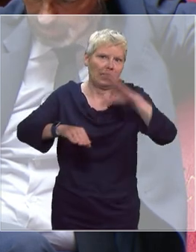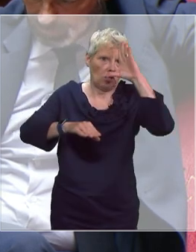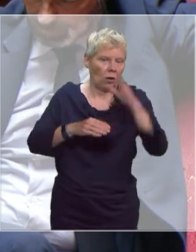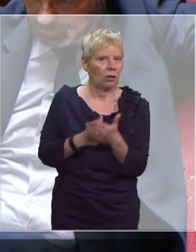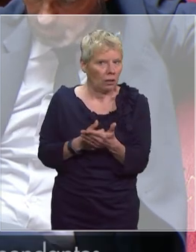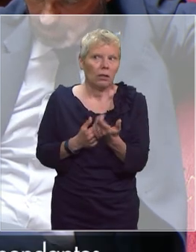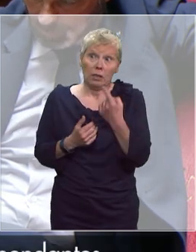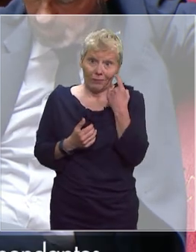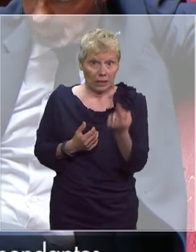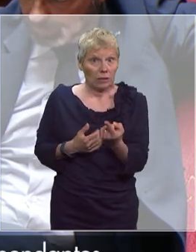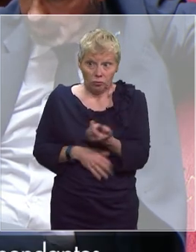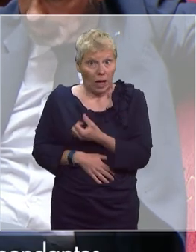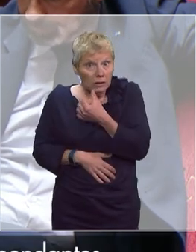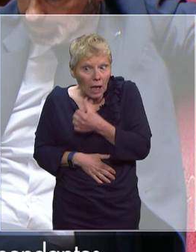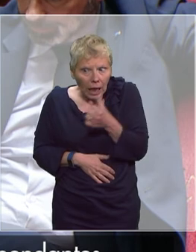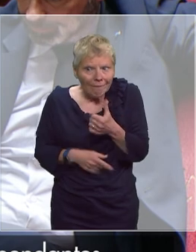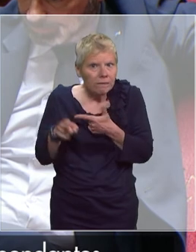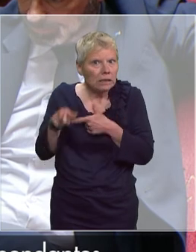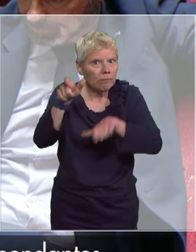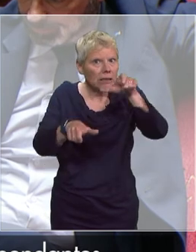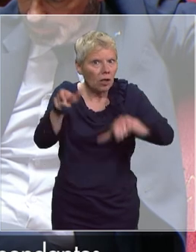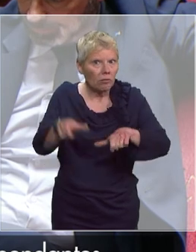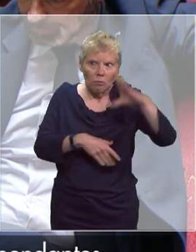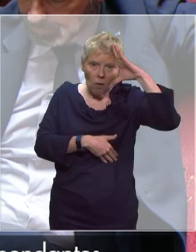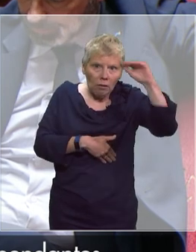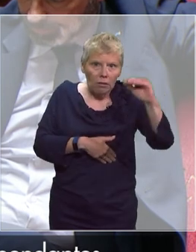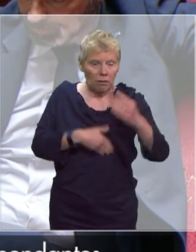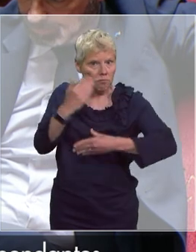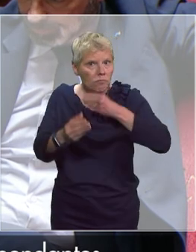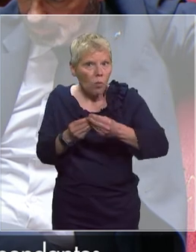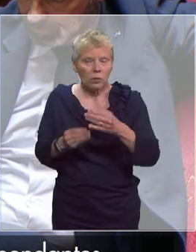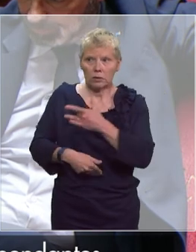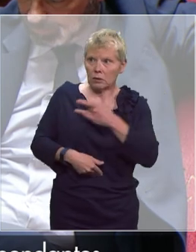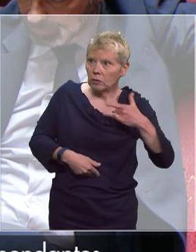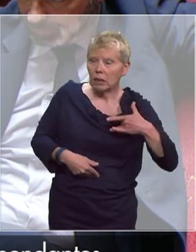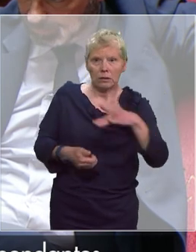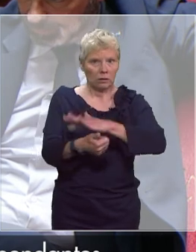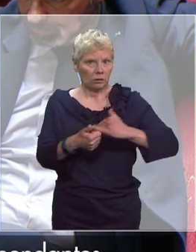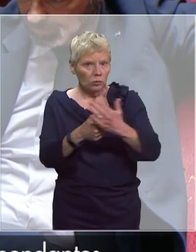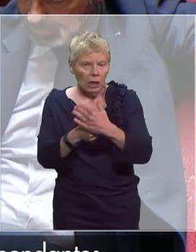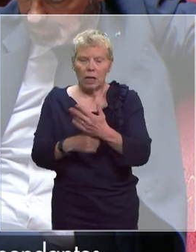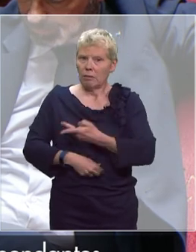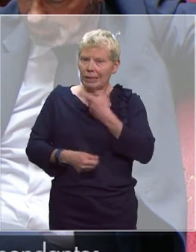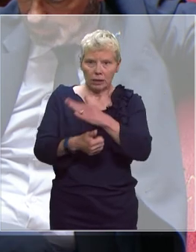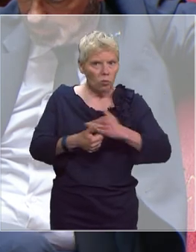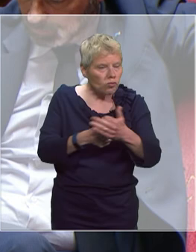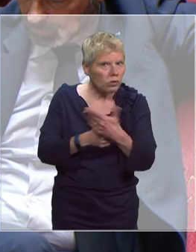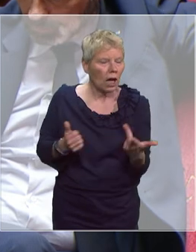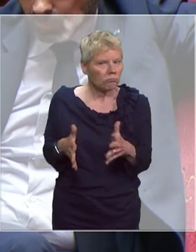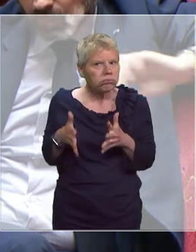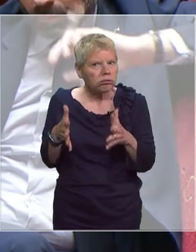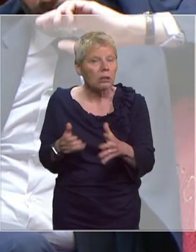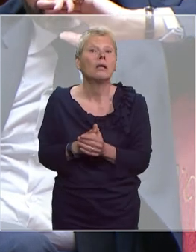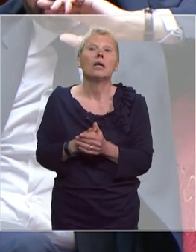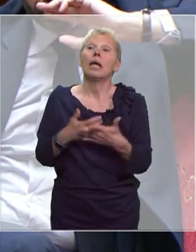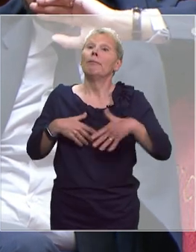l'altruisme total des acteurs du monde de la santé, du monde du social, du médico-social envers les personnes les plus fragiles. Sur les